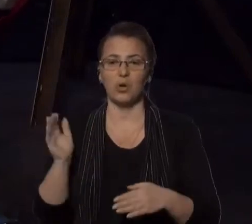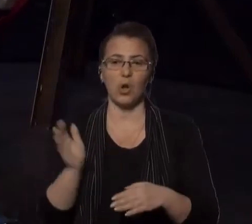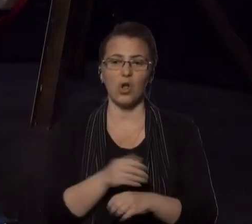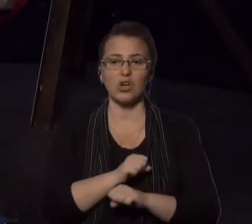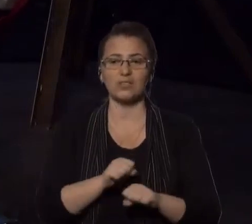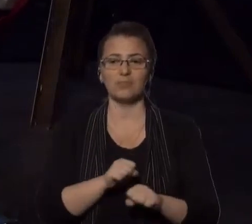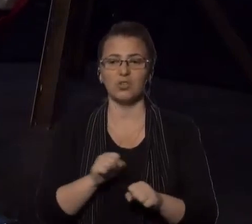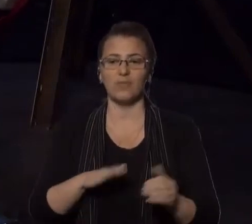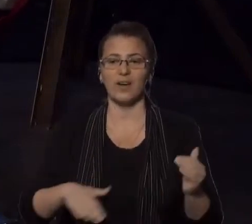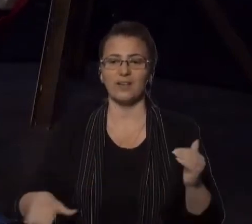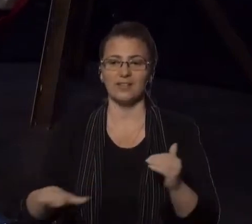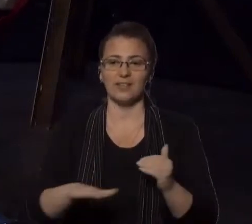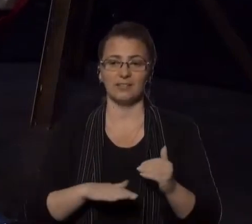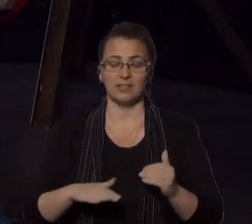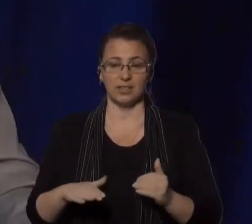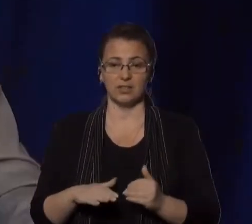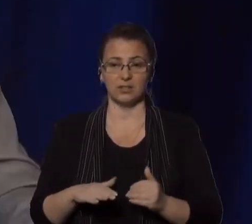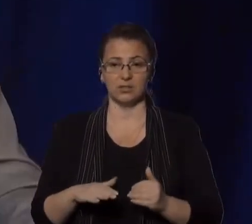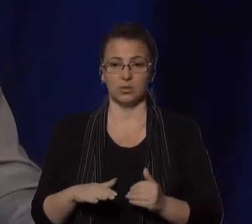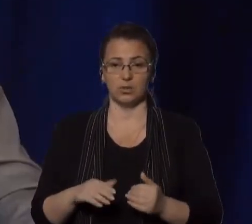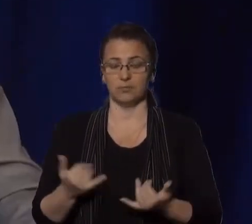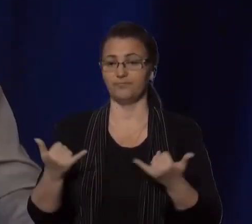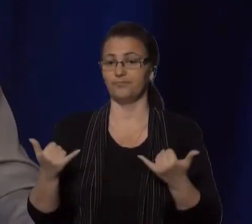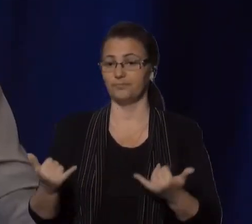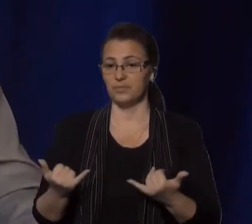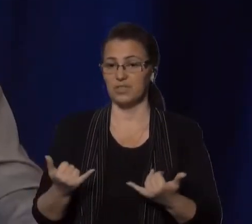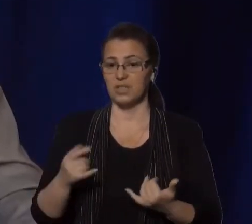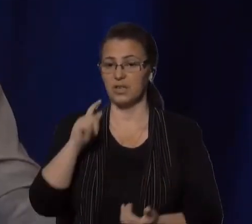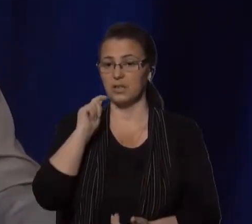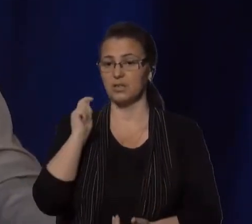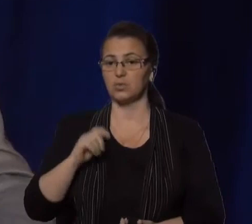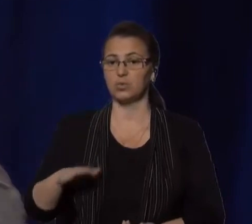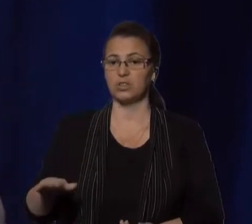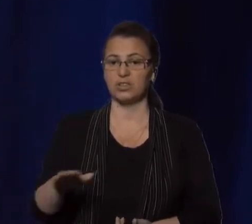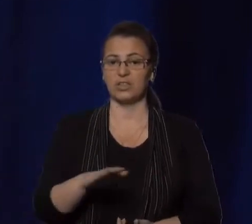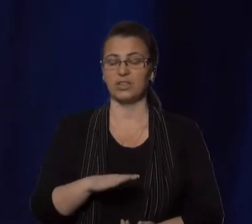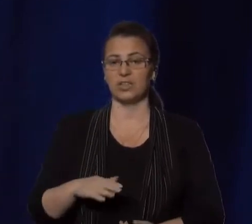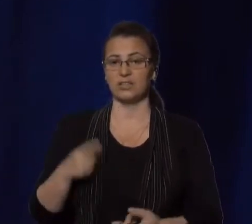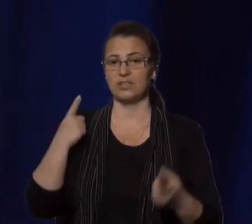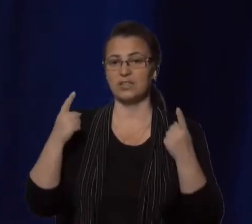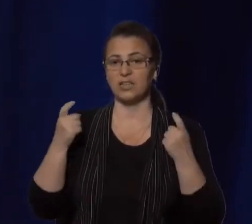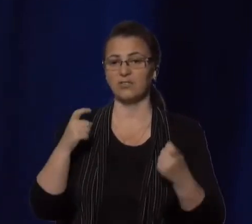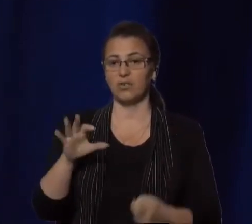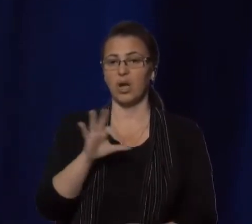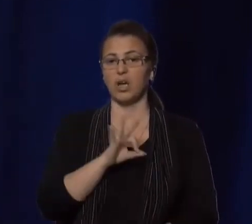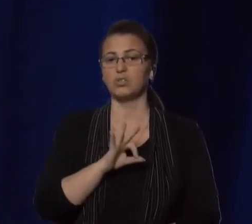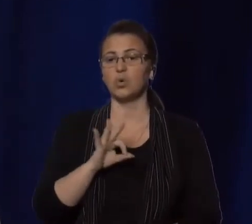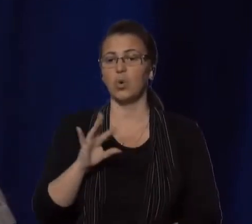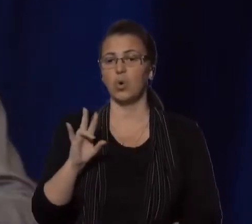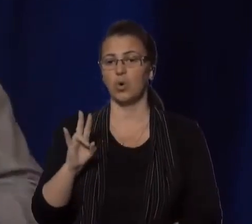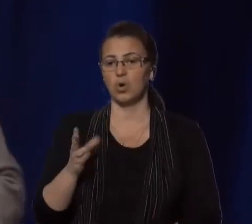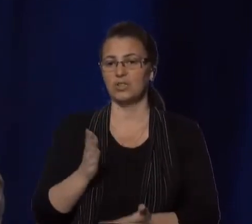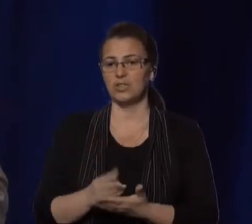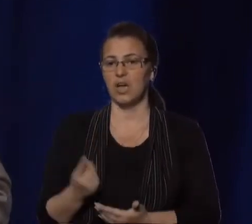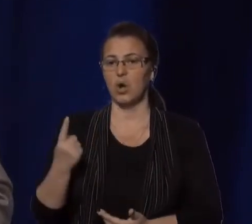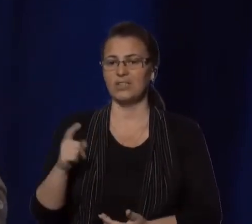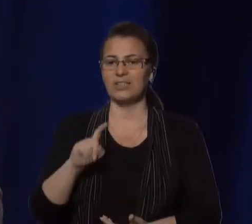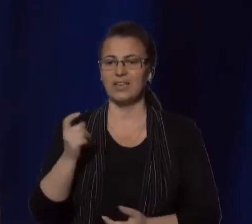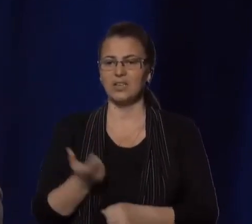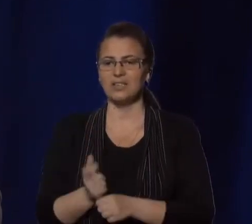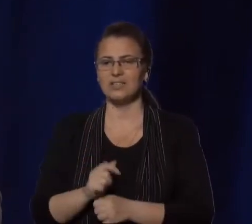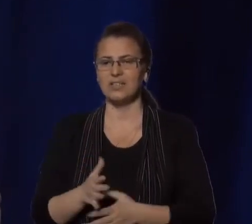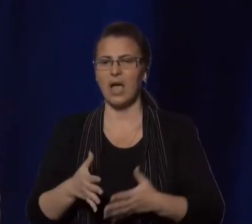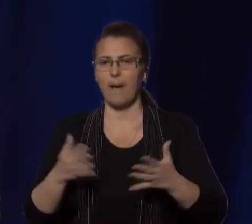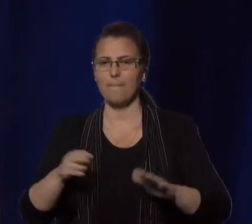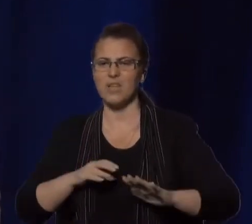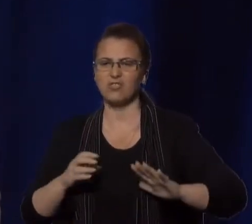Розмінування територій, адже нині Україна, за даними ООН, є однією з найбільш